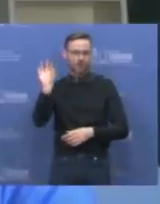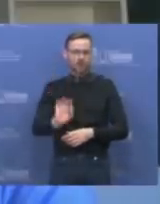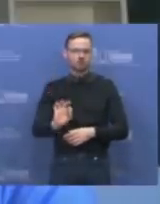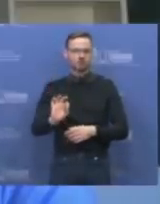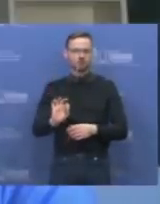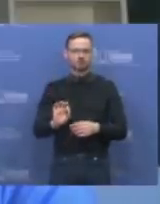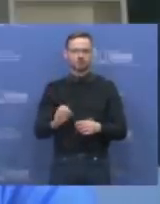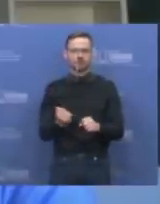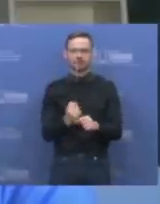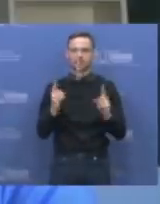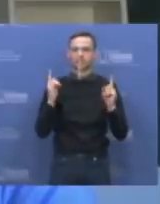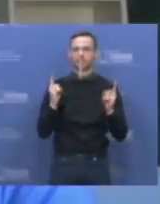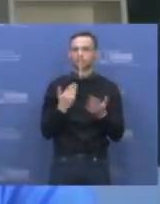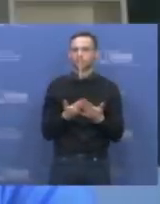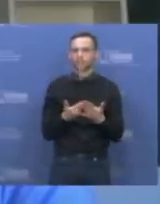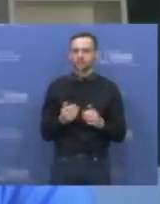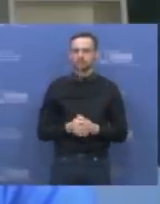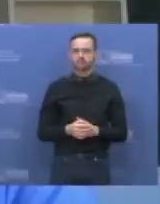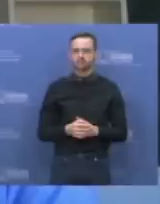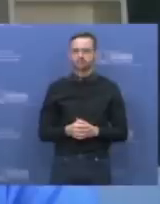labiausiai turėtų saugotis nuo to viruso.